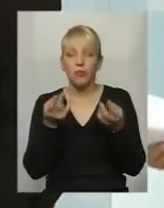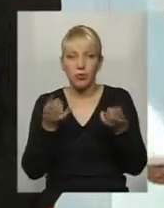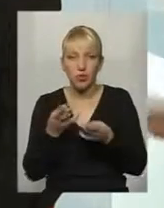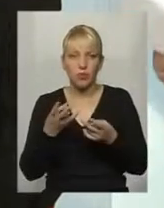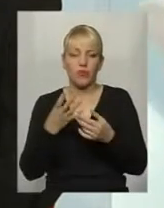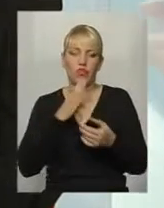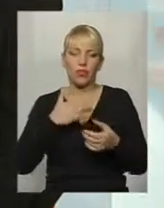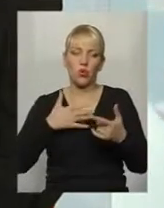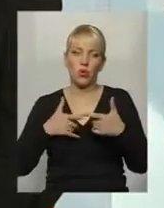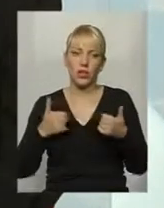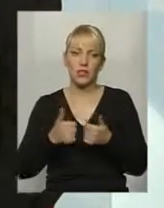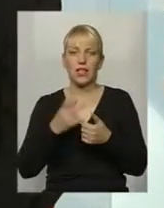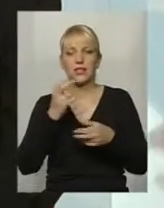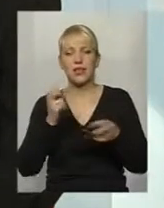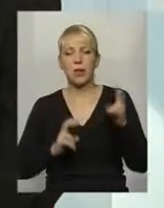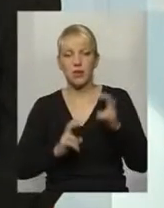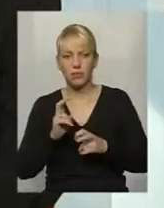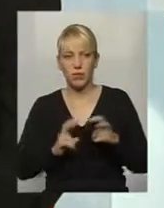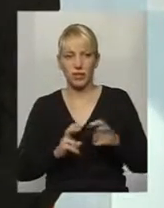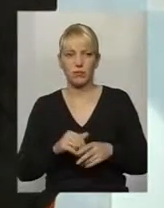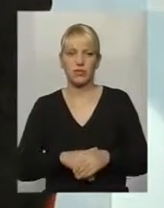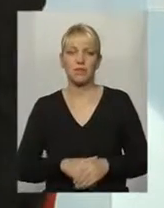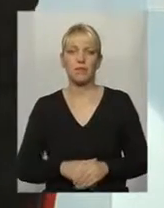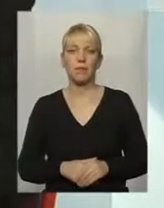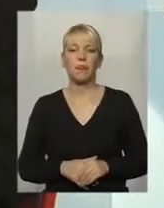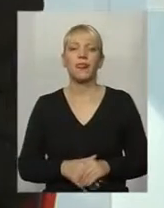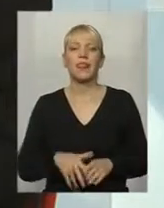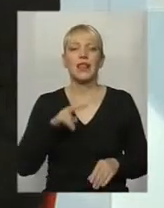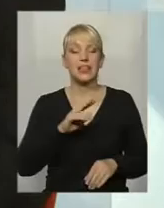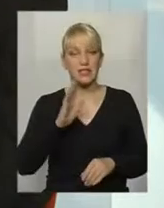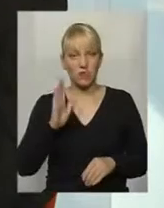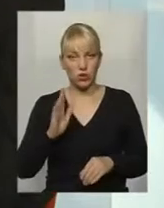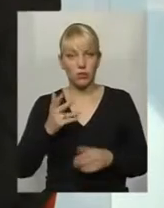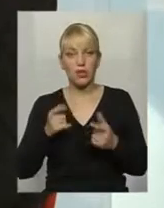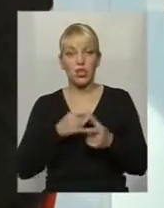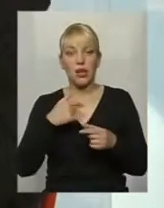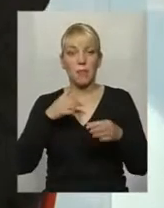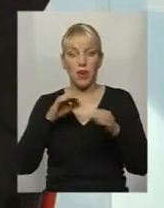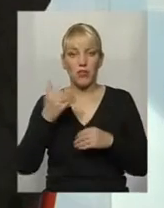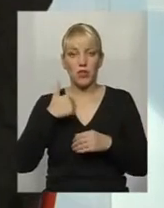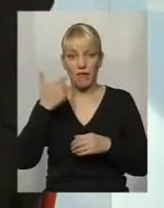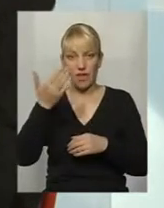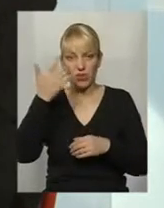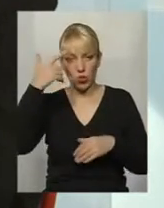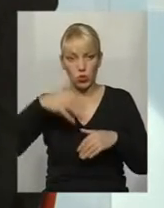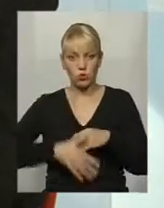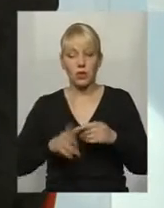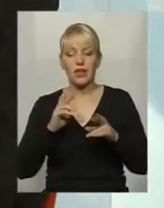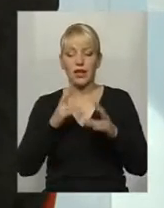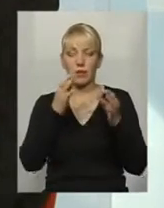наших організаціях, на підприємстві. Там люди користуються. Чи правильно я вас розумію, що як і простому